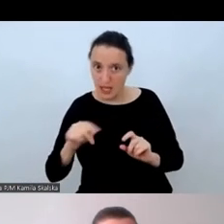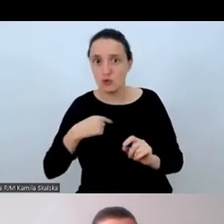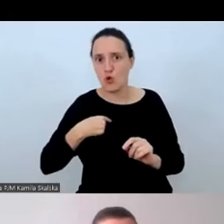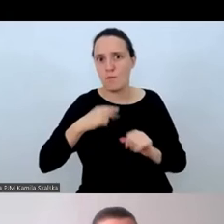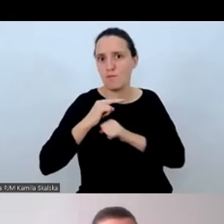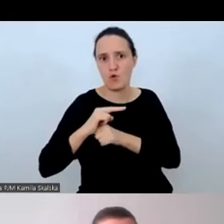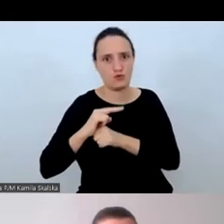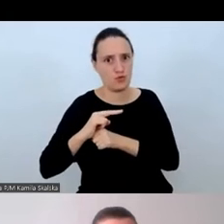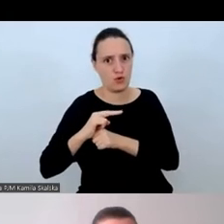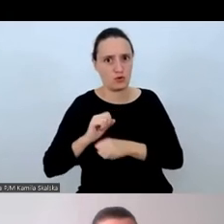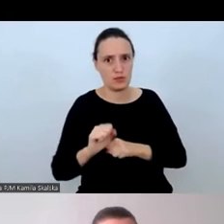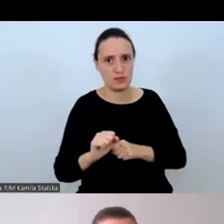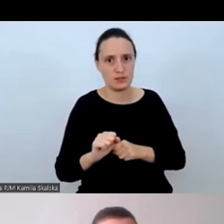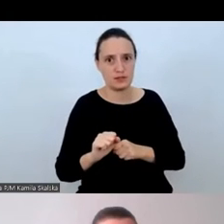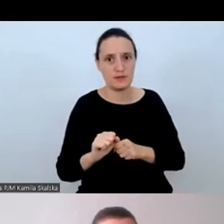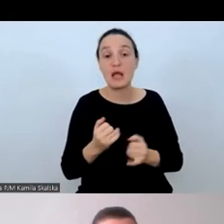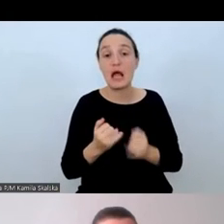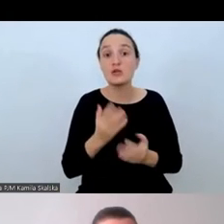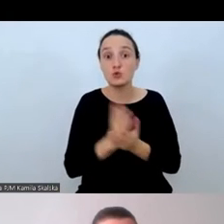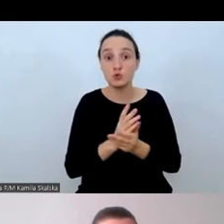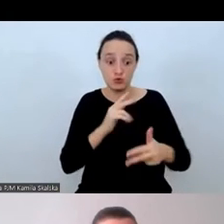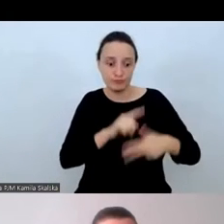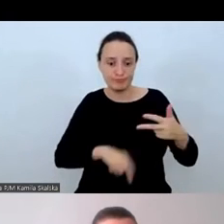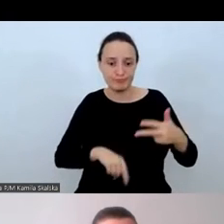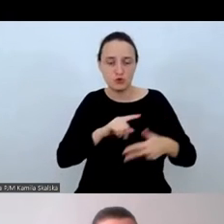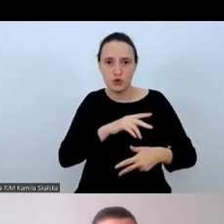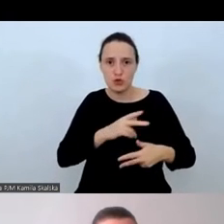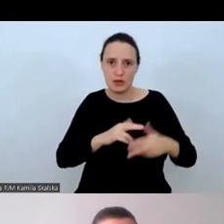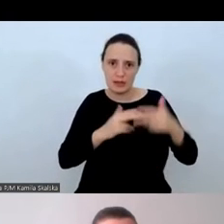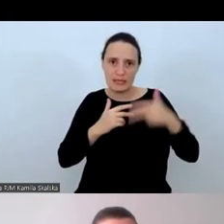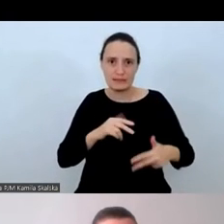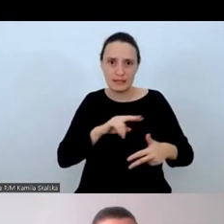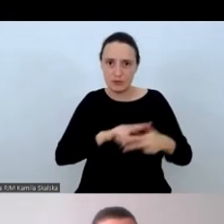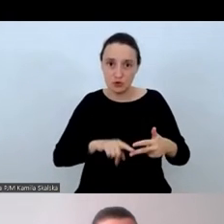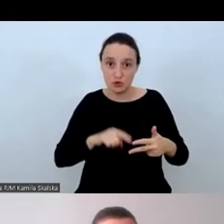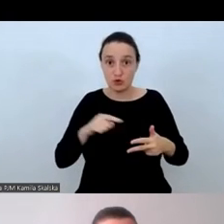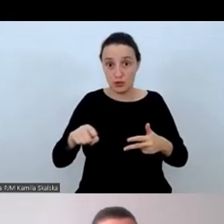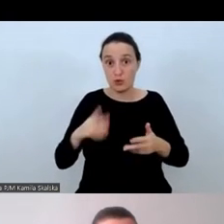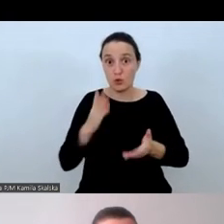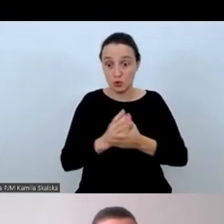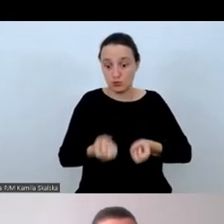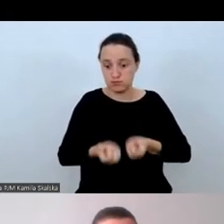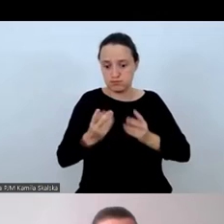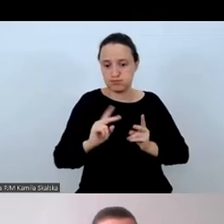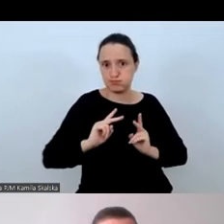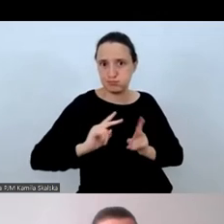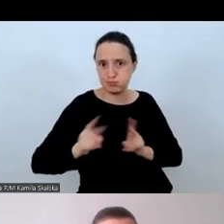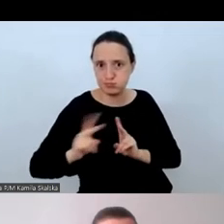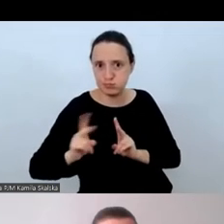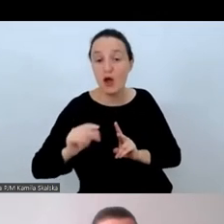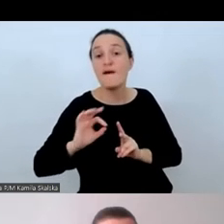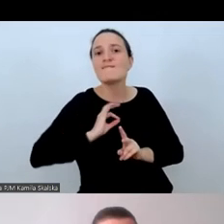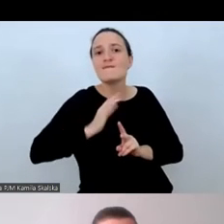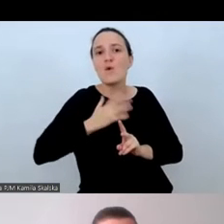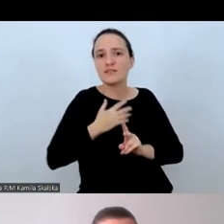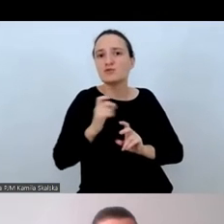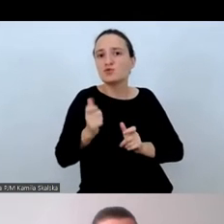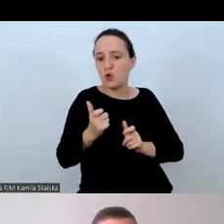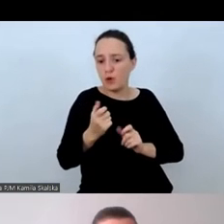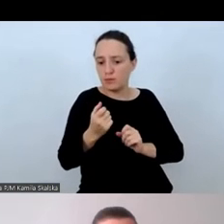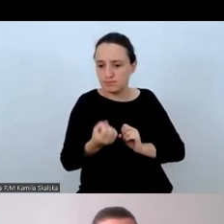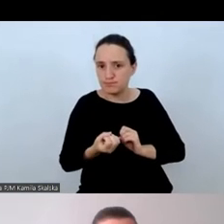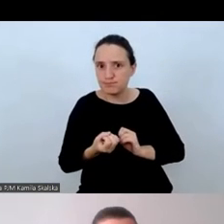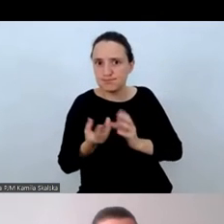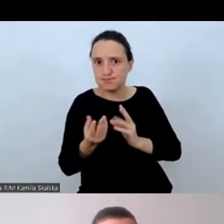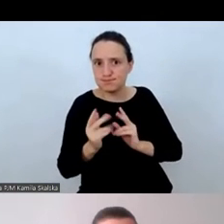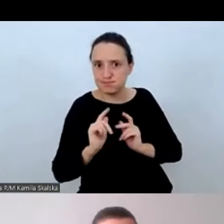Natomiast, gdy tłumacz mówi, to monitoruje swoją własną wypowiedź w odniesieniu do